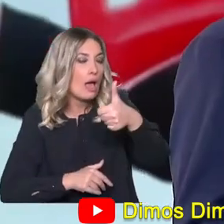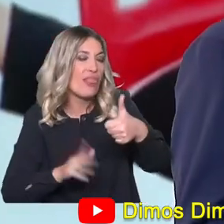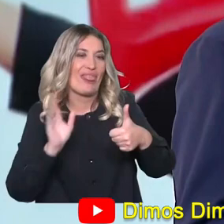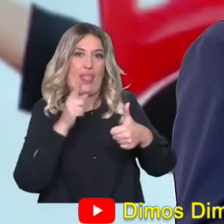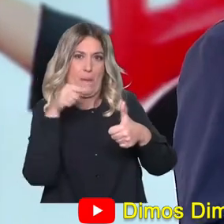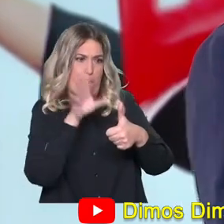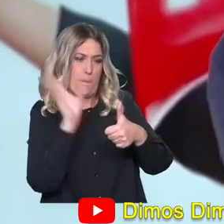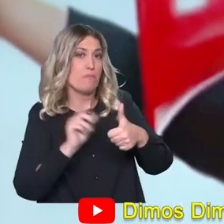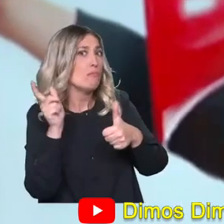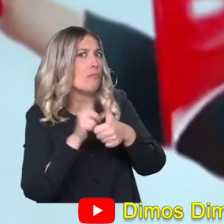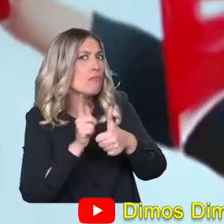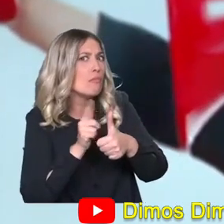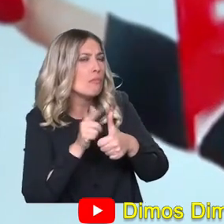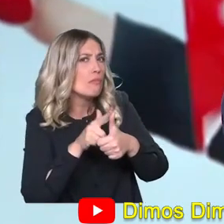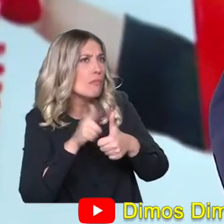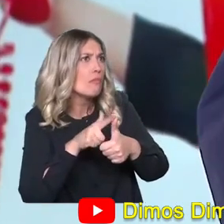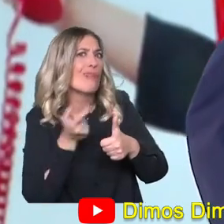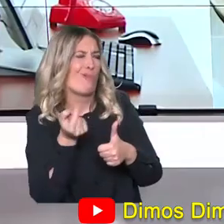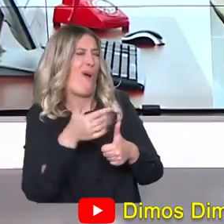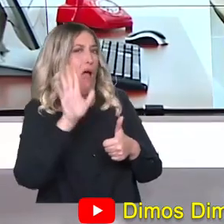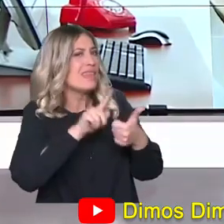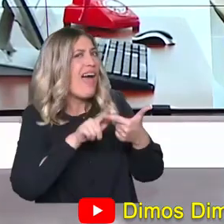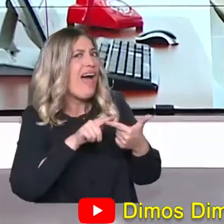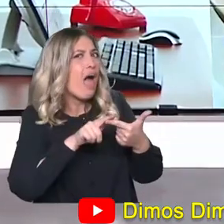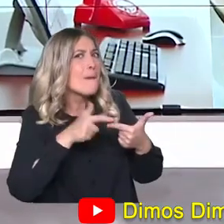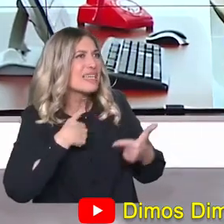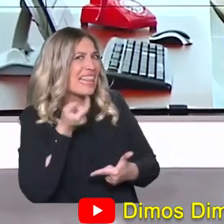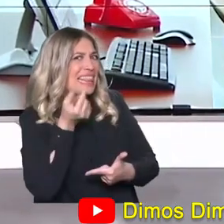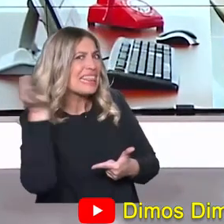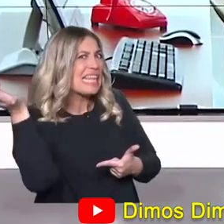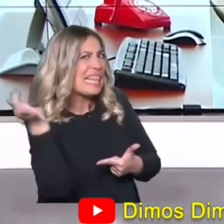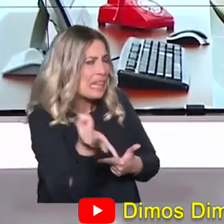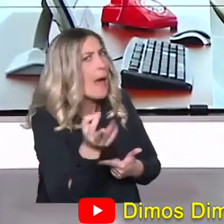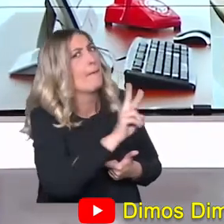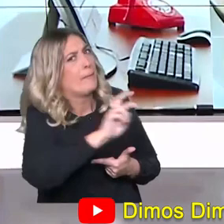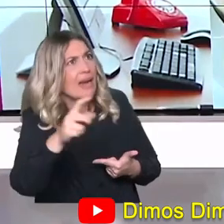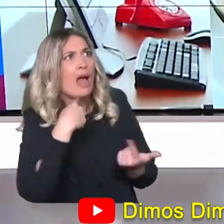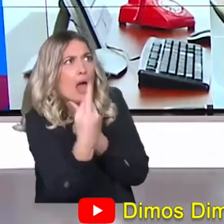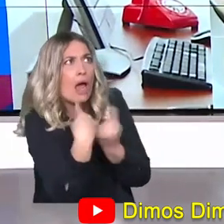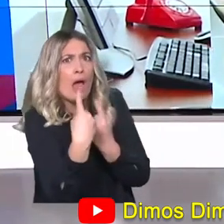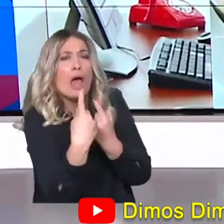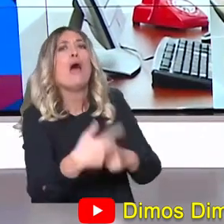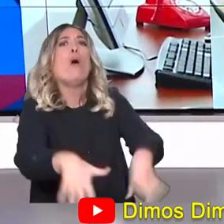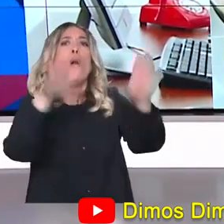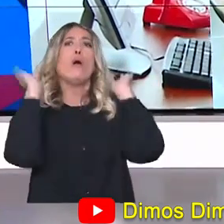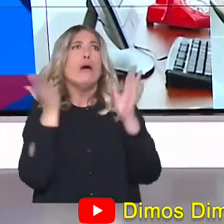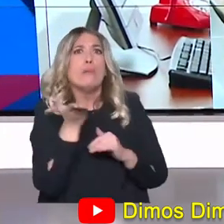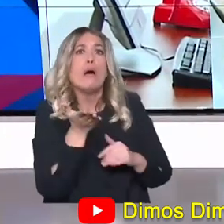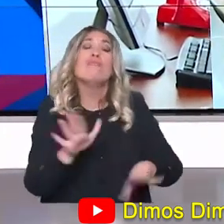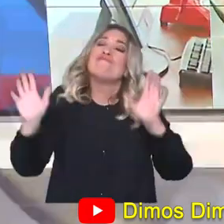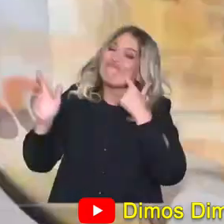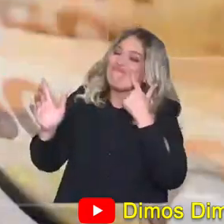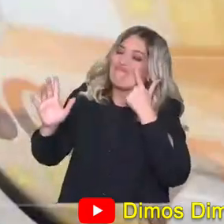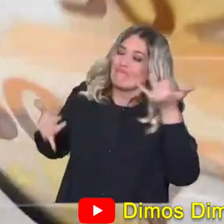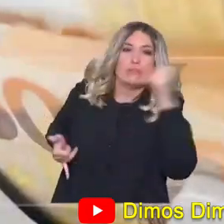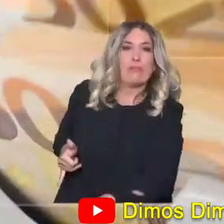που είναι σε δυσκολία, είναι και οι άνθρωποι που πληρώνουν το δάνειό τους. Πάμε στην επόμενη Πάμε να δούμε άλλες δύο κατηγορίες. Για οποιοδήποτε αίτημα τους λένε βλέπουμε.